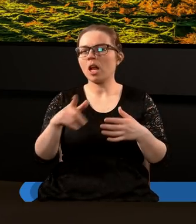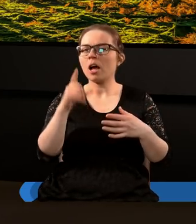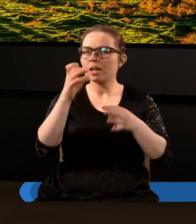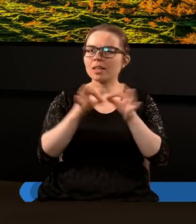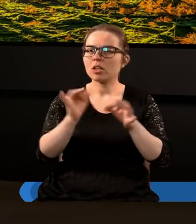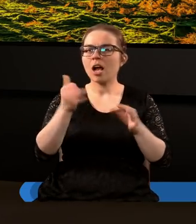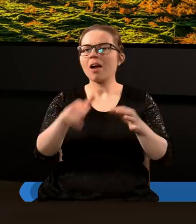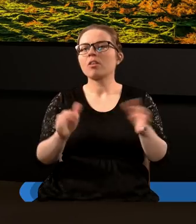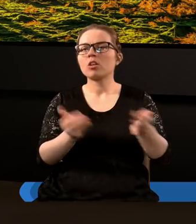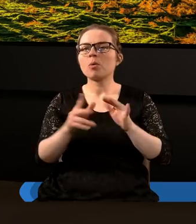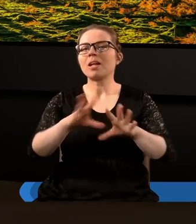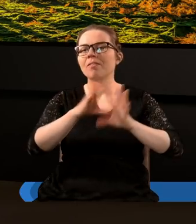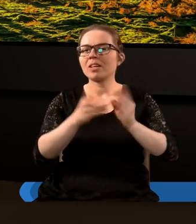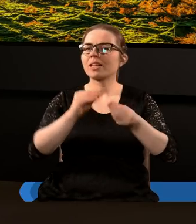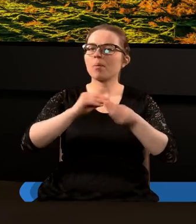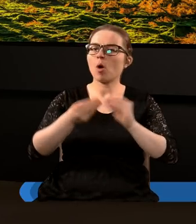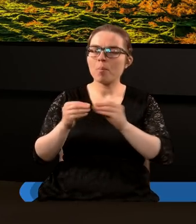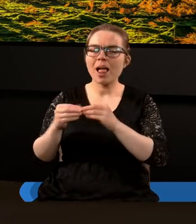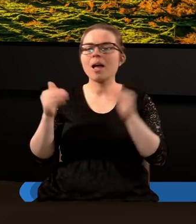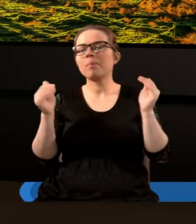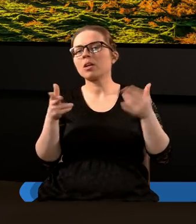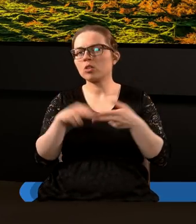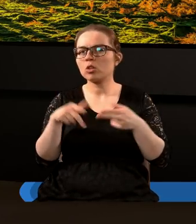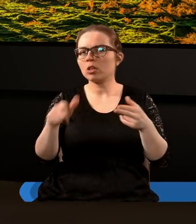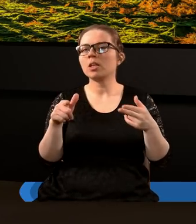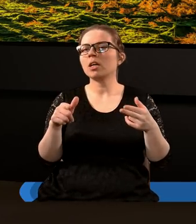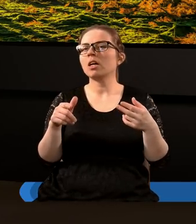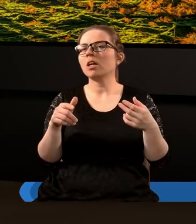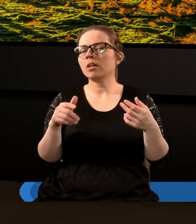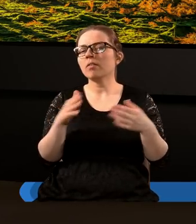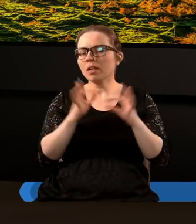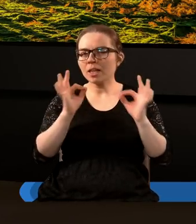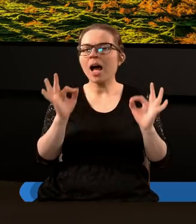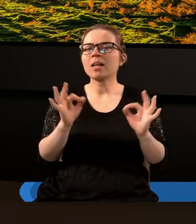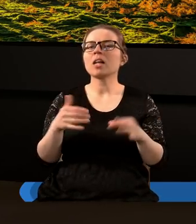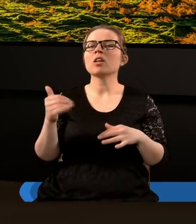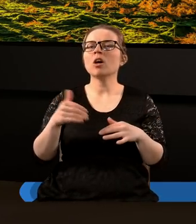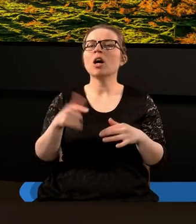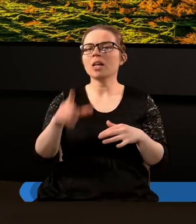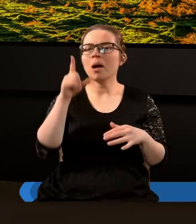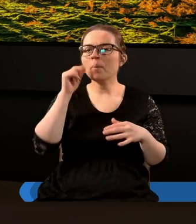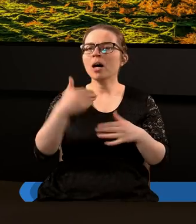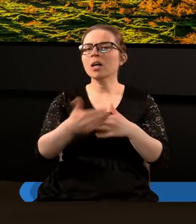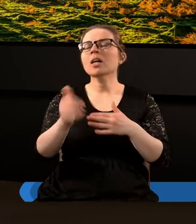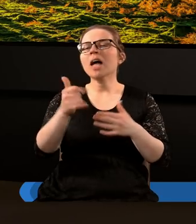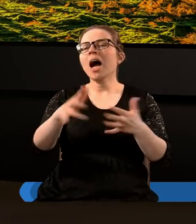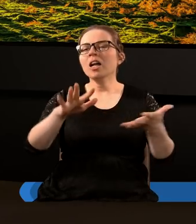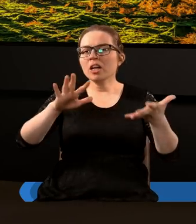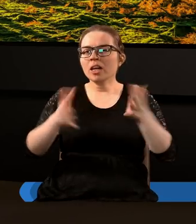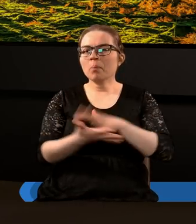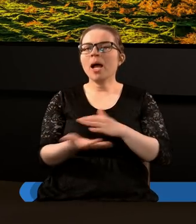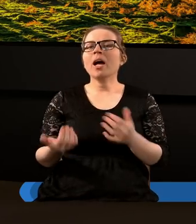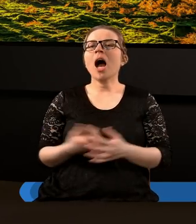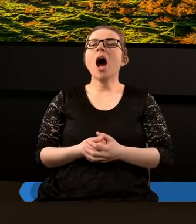pokazuje w jaki sposób te wszystkie problemy któreśmy dotąd mieli w zasadzie ta ponura perspektywa jak ona się zmienia.